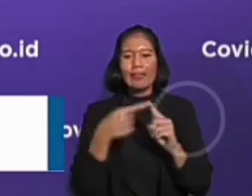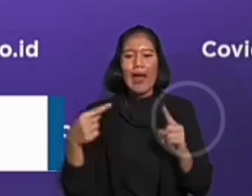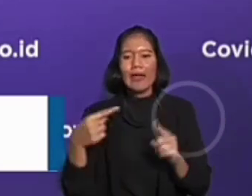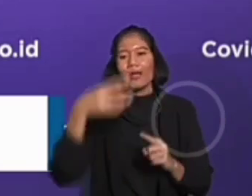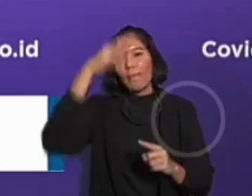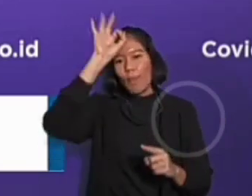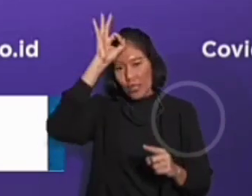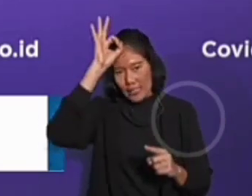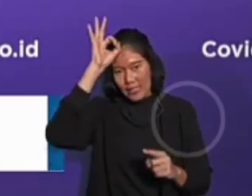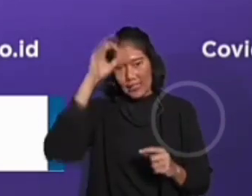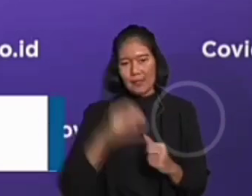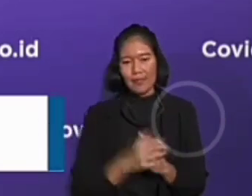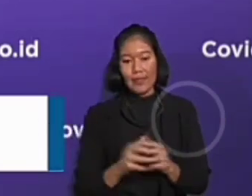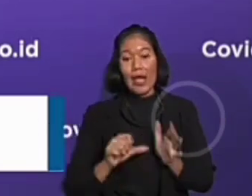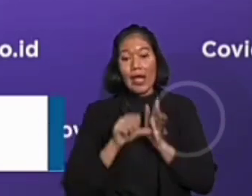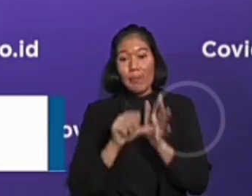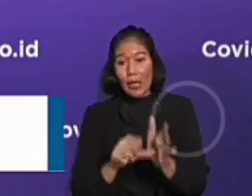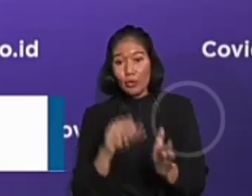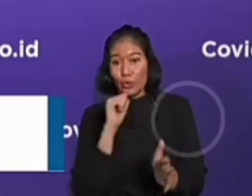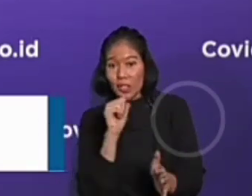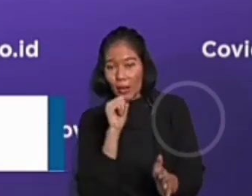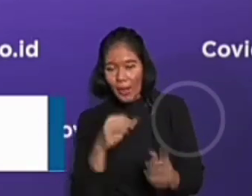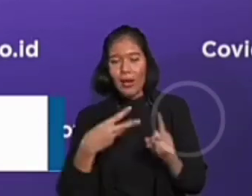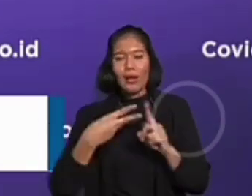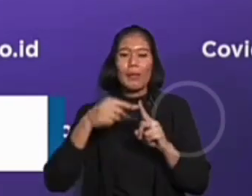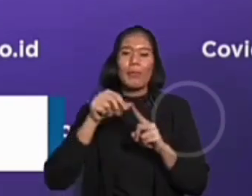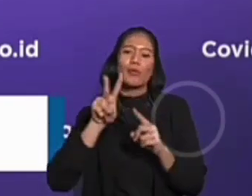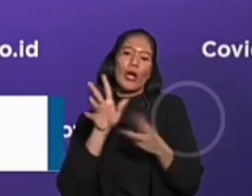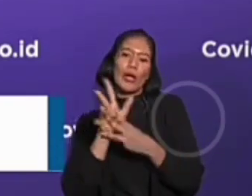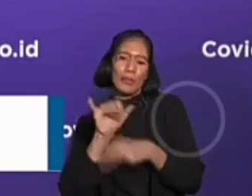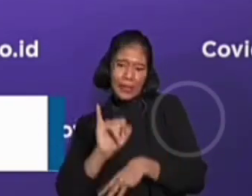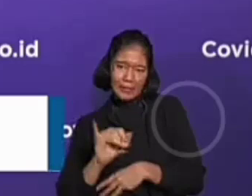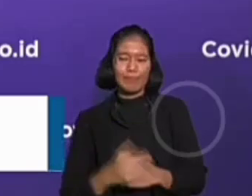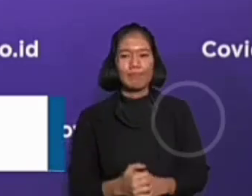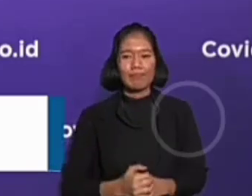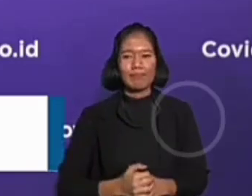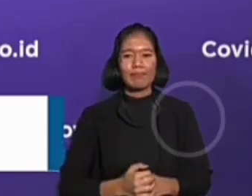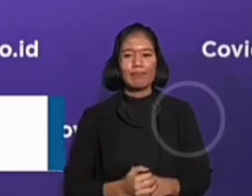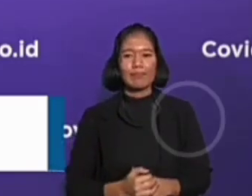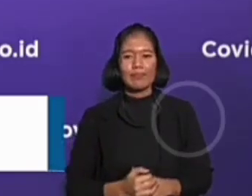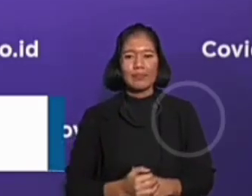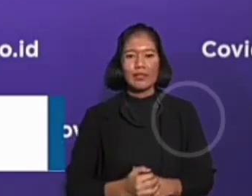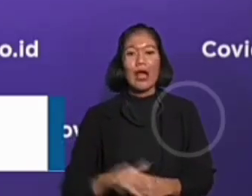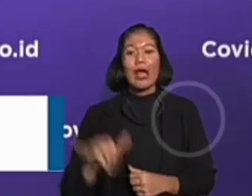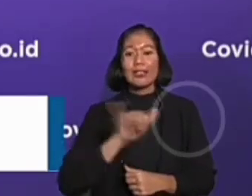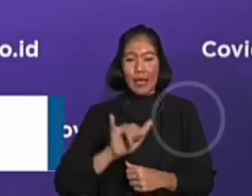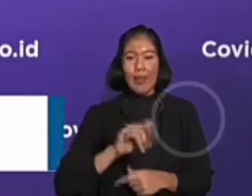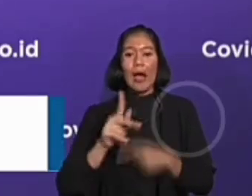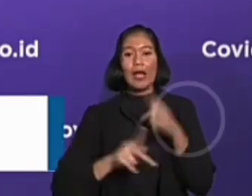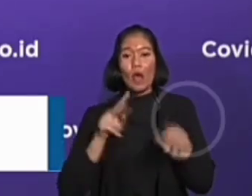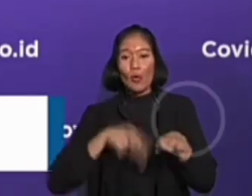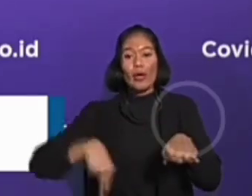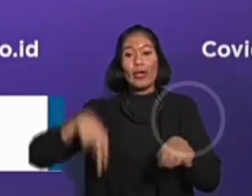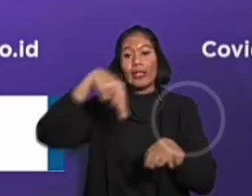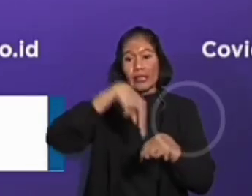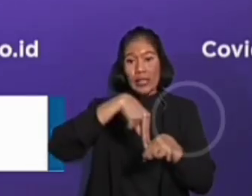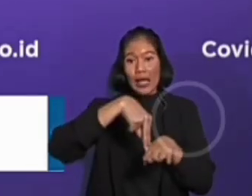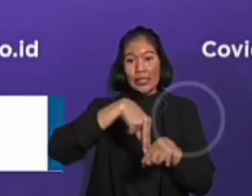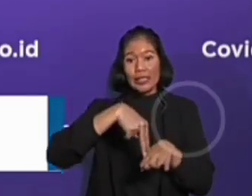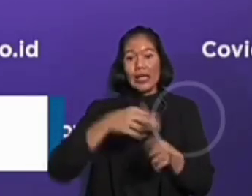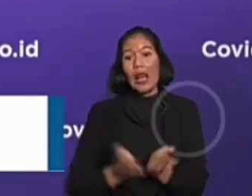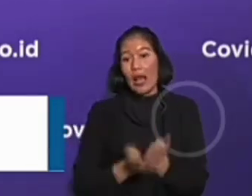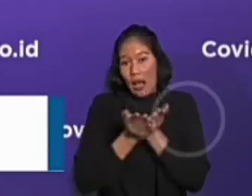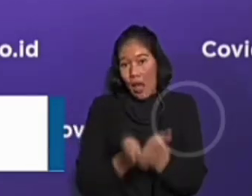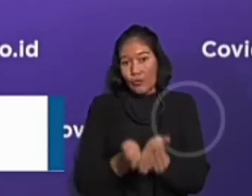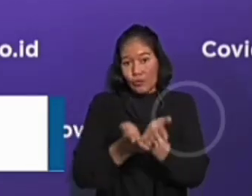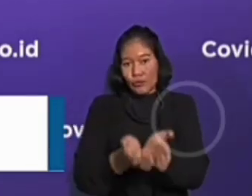dibantu pengurusannya oleh BP2MI. Demikian juga bila menggunakan moda transportasi laut. Namun